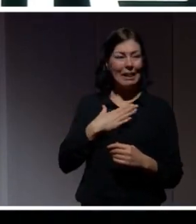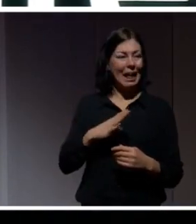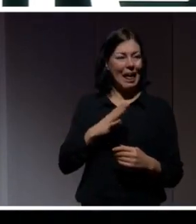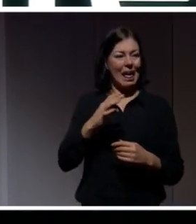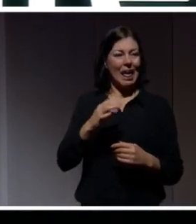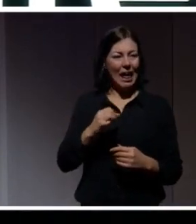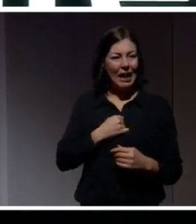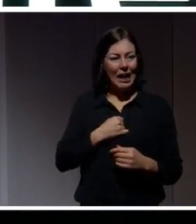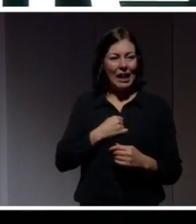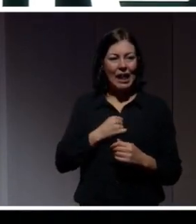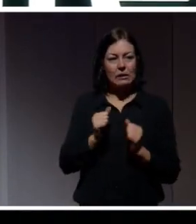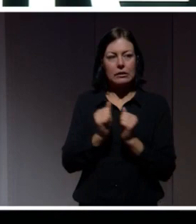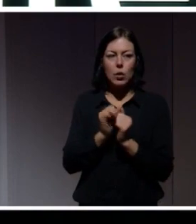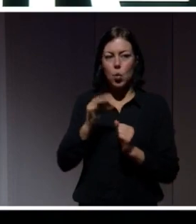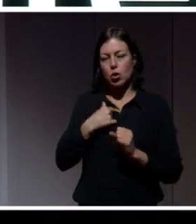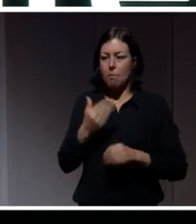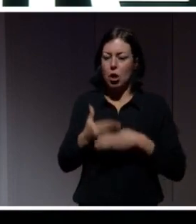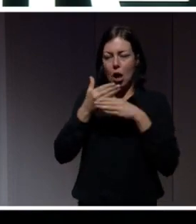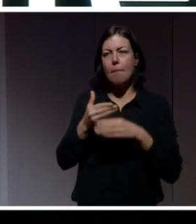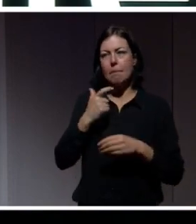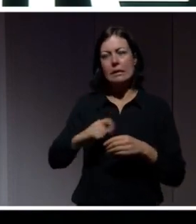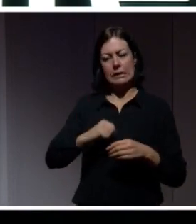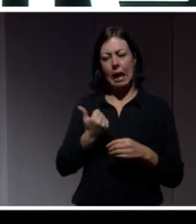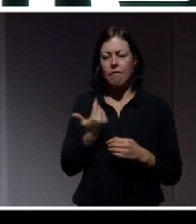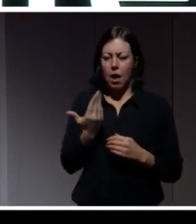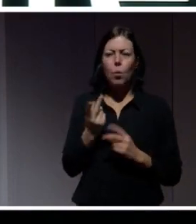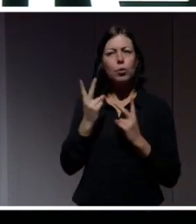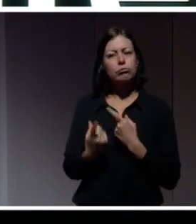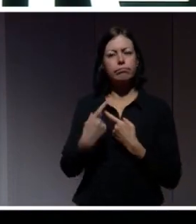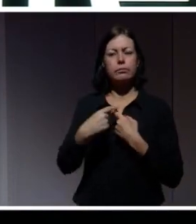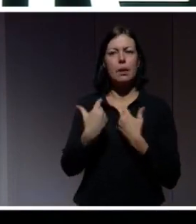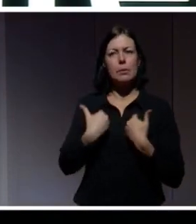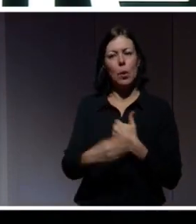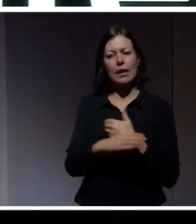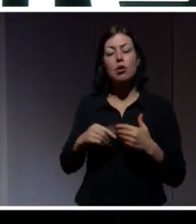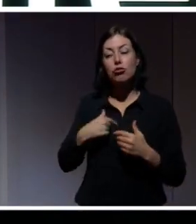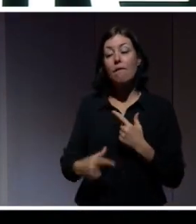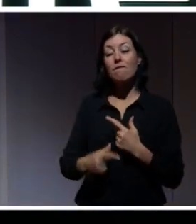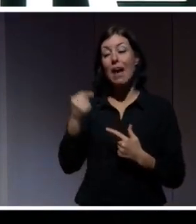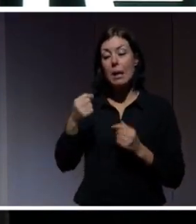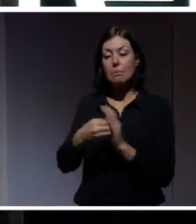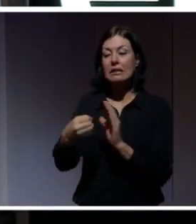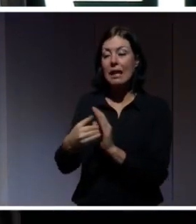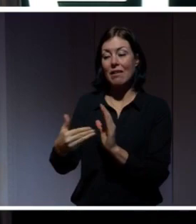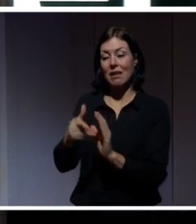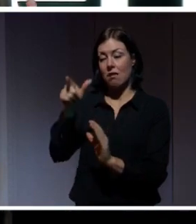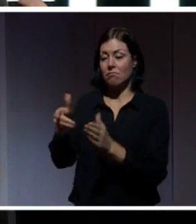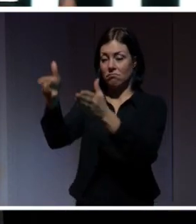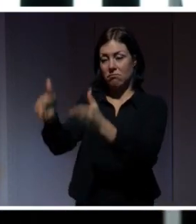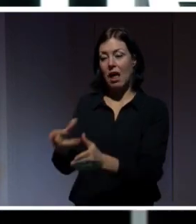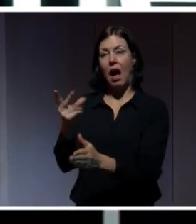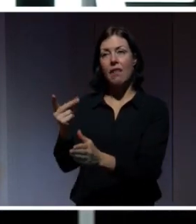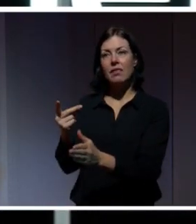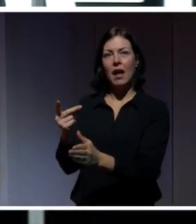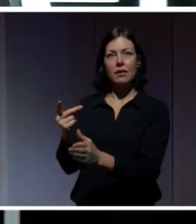annan otroligt viktig egenskap som följer av personlig integritet. Att jag kan välja att beskriva för andra vem jag är just den stunden och att jag